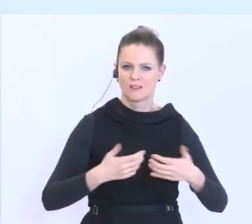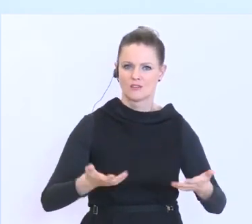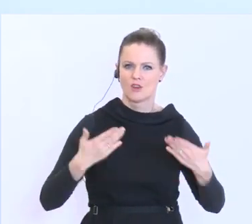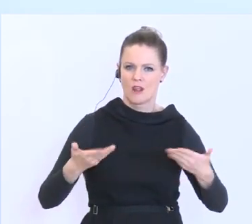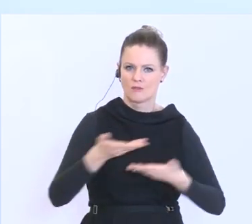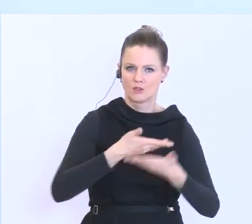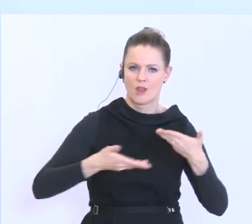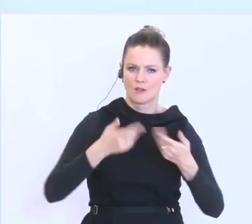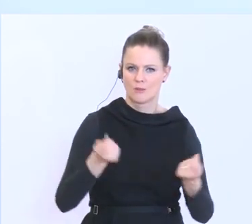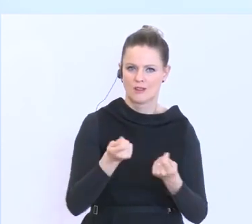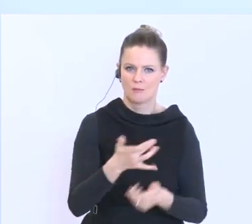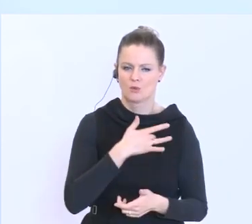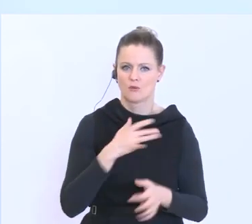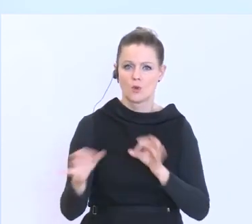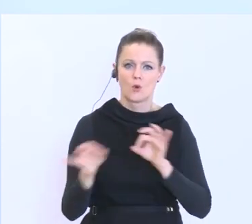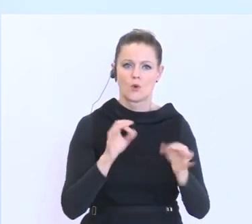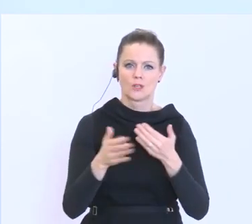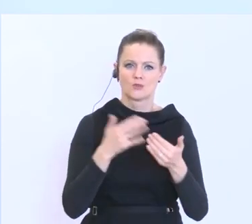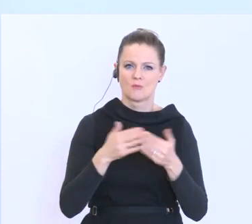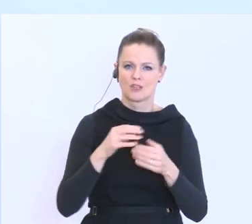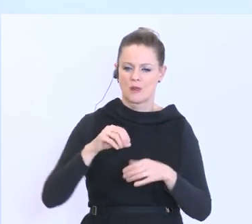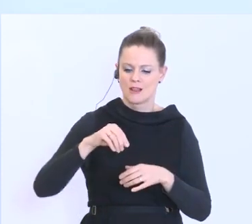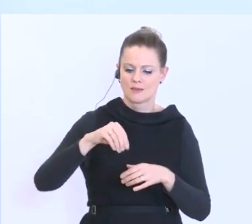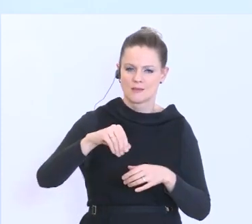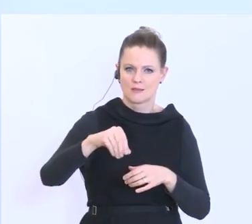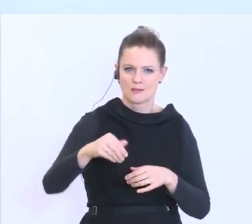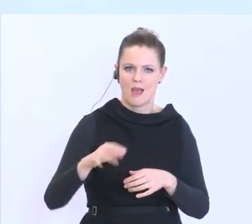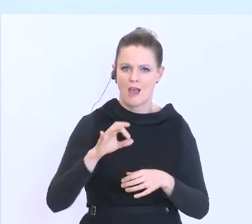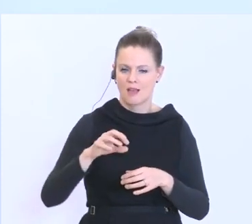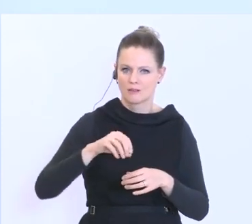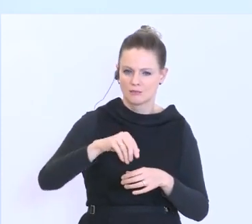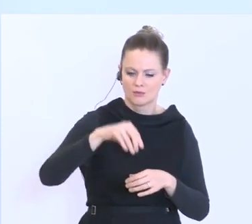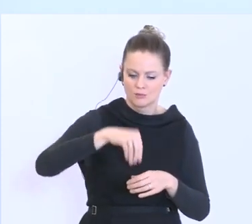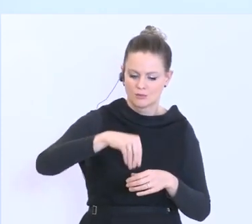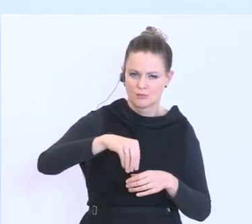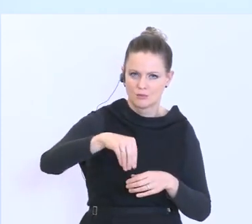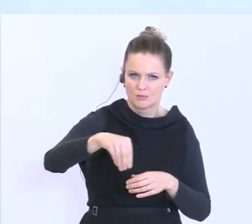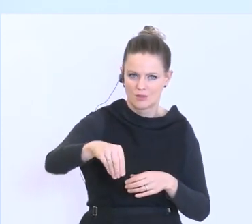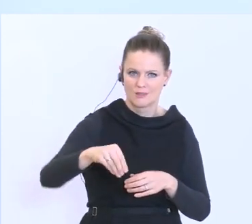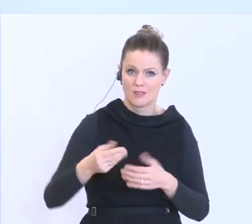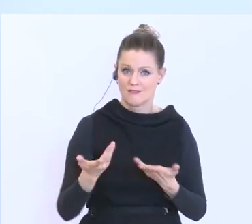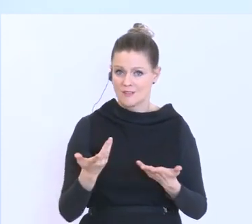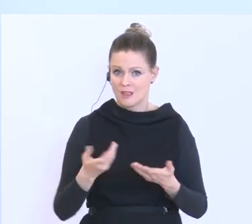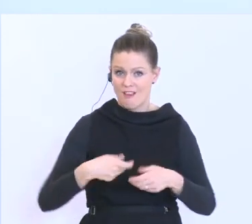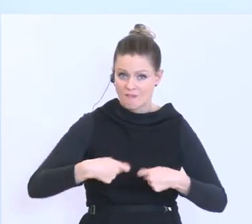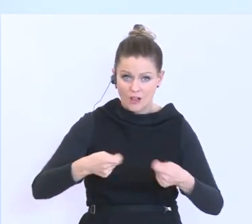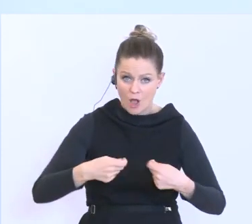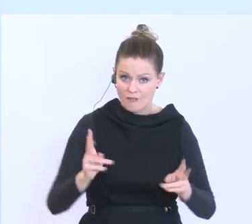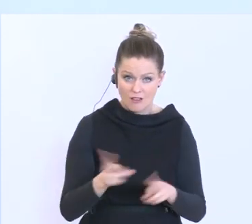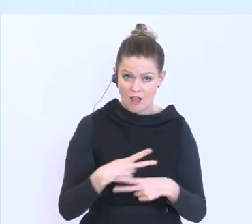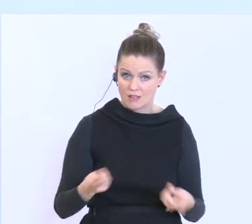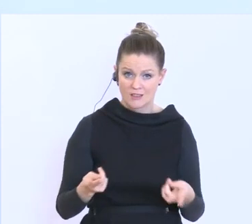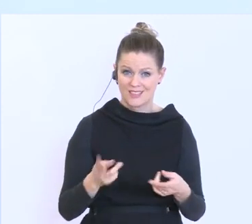davon betroffen. Oder wenn beispielsweise im Saatgutbereich, im Pflanzenbereich zurzeit der Absatz nicht möglich ist, weil